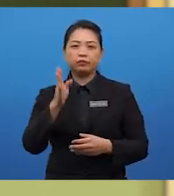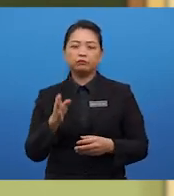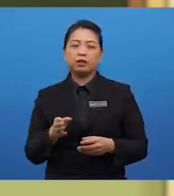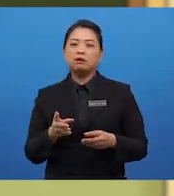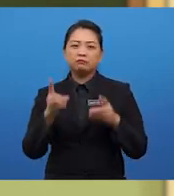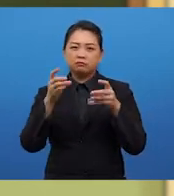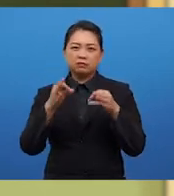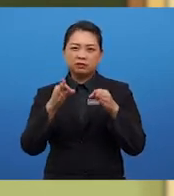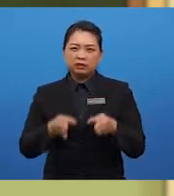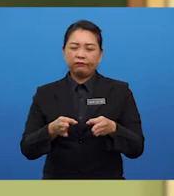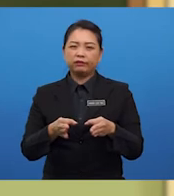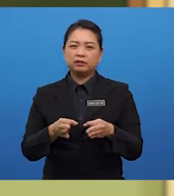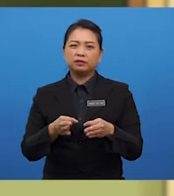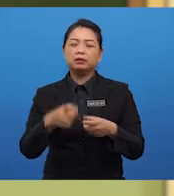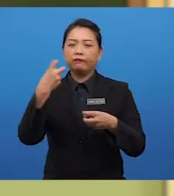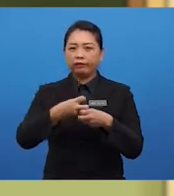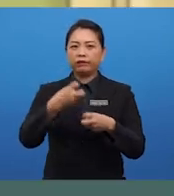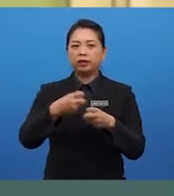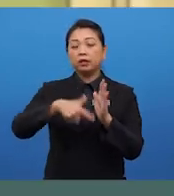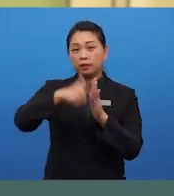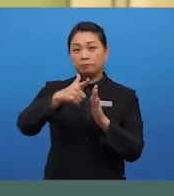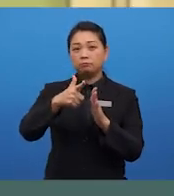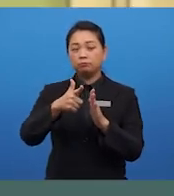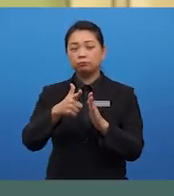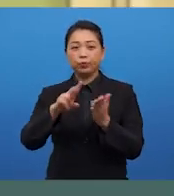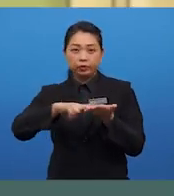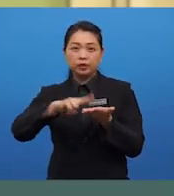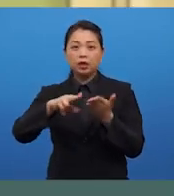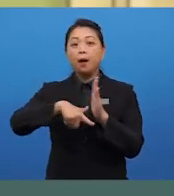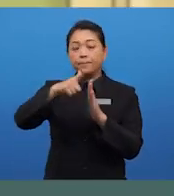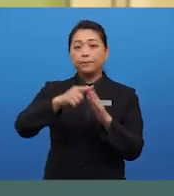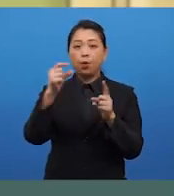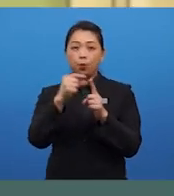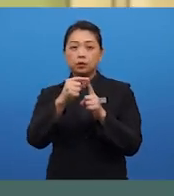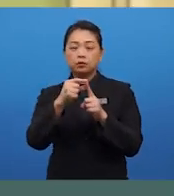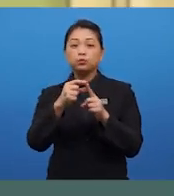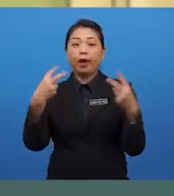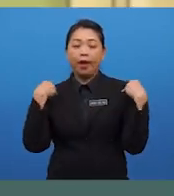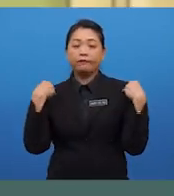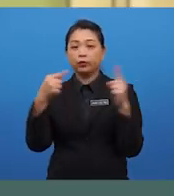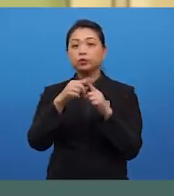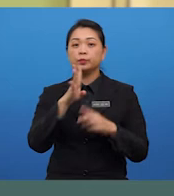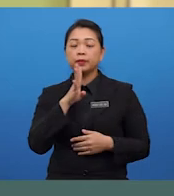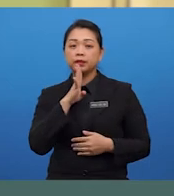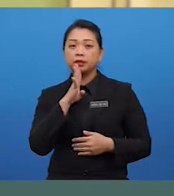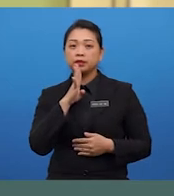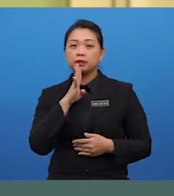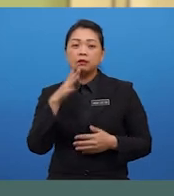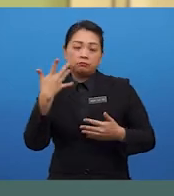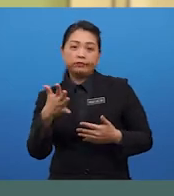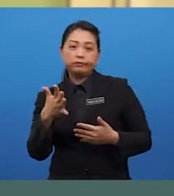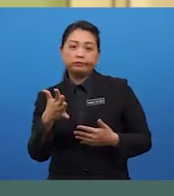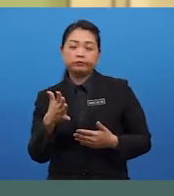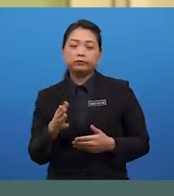difficult. Now, the more you read, the more words you will have to verbalise, to speak. then,